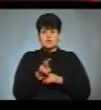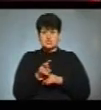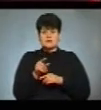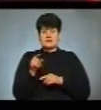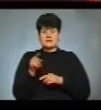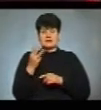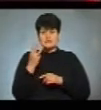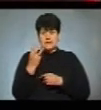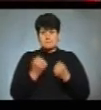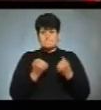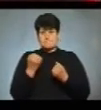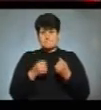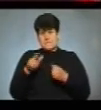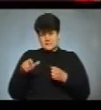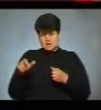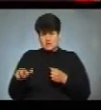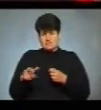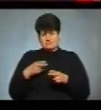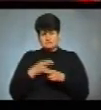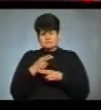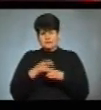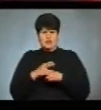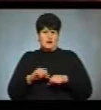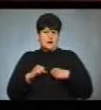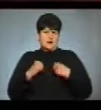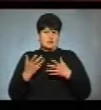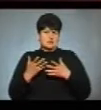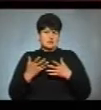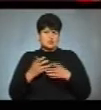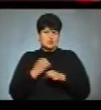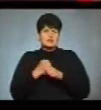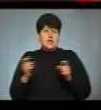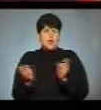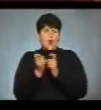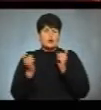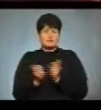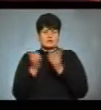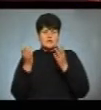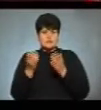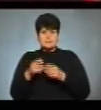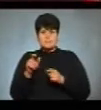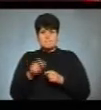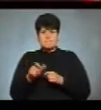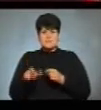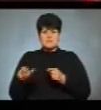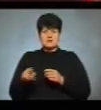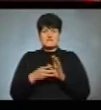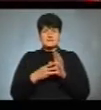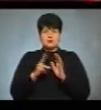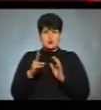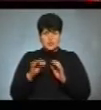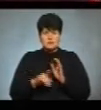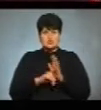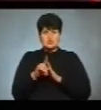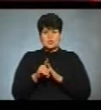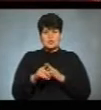автомобілі, які почали перешкоджати та намагалися спровокувати конфлікт. Пасажири цієї вісьмерки почали ловити